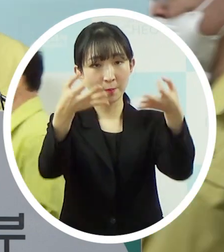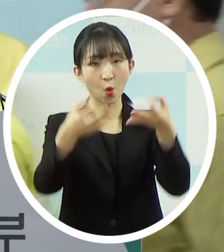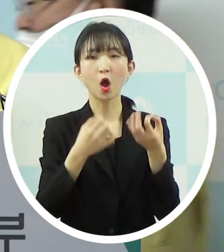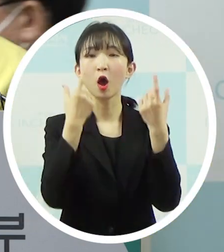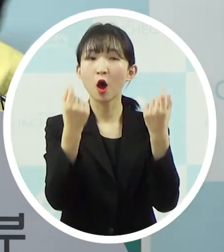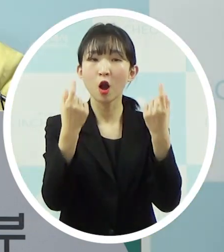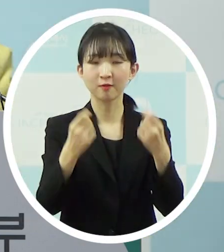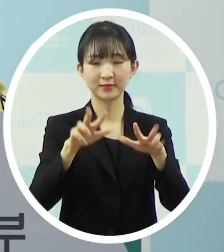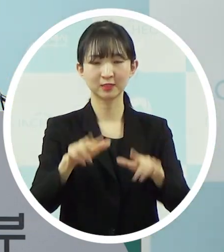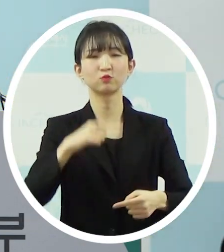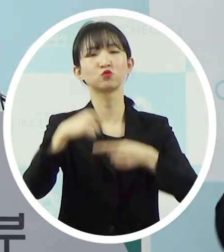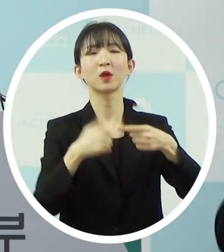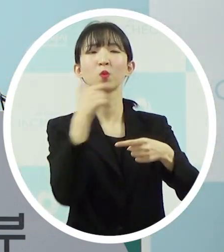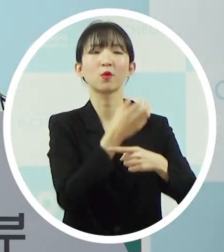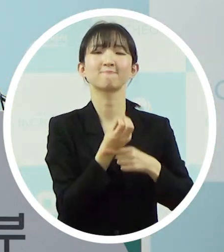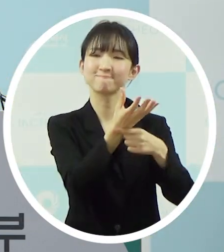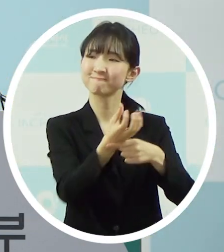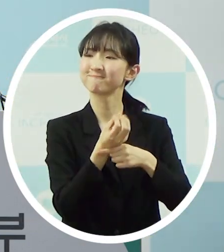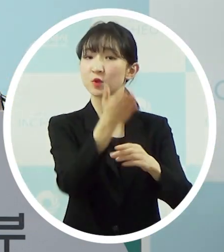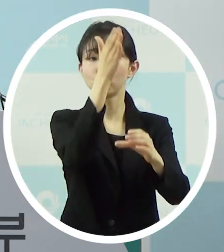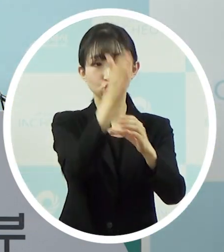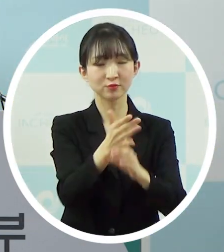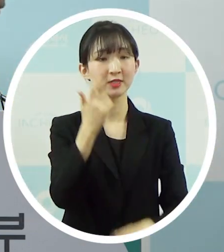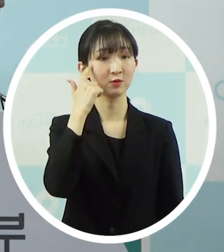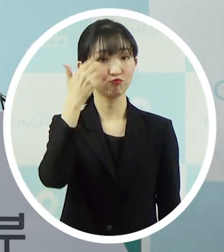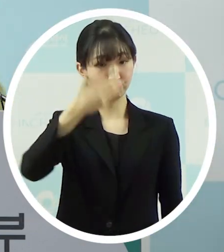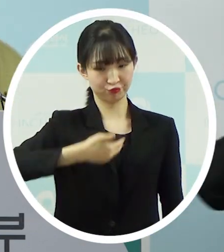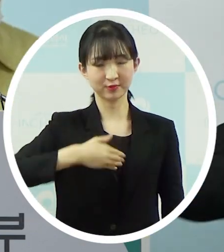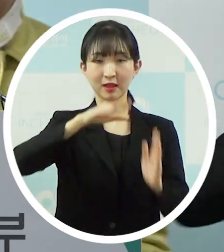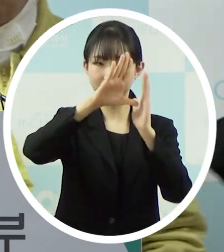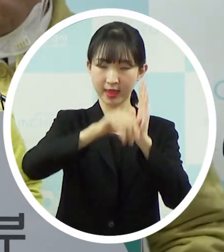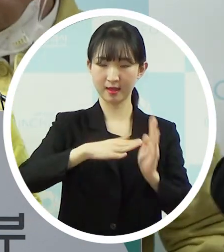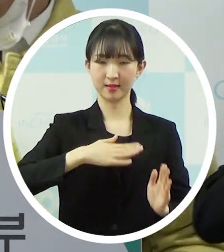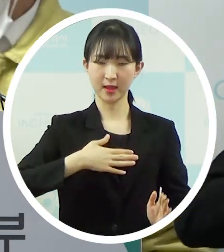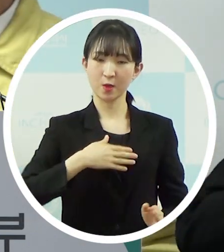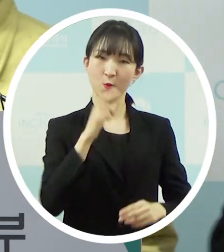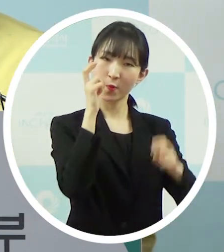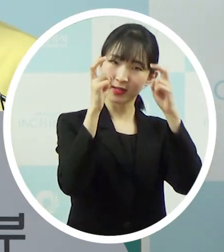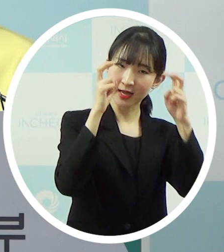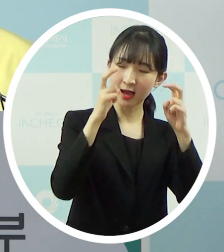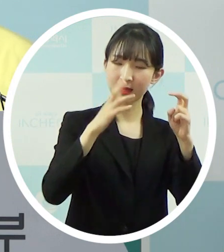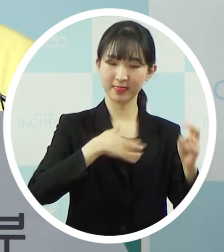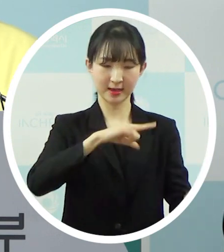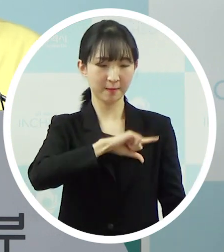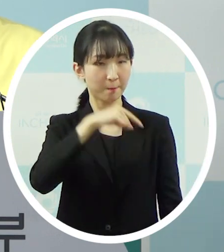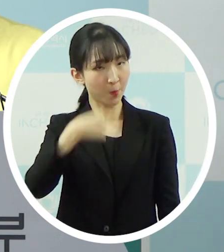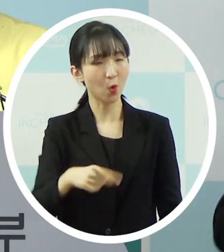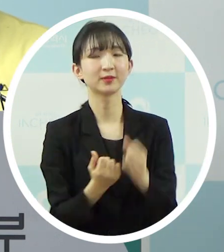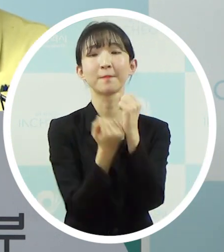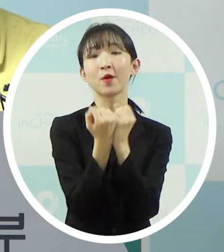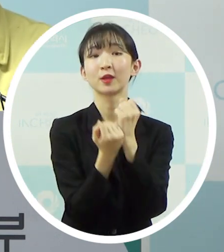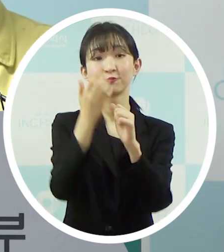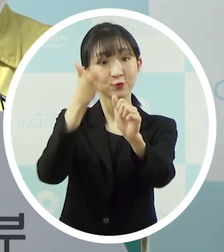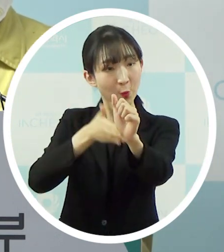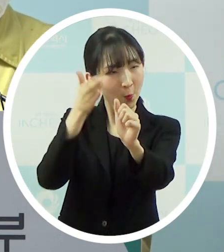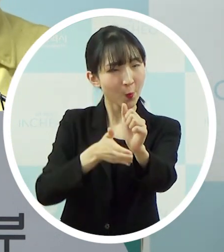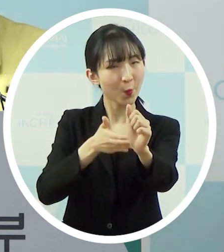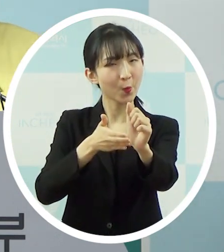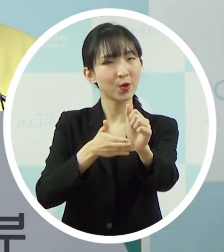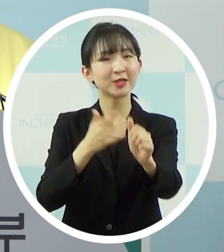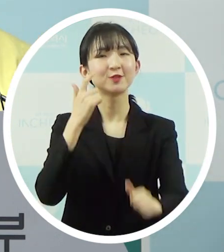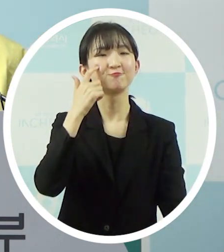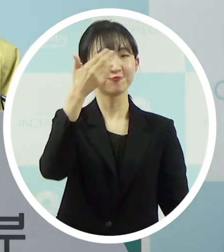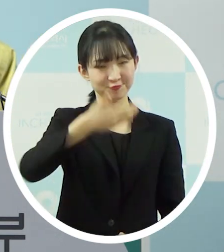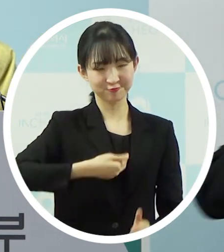수어로 통역이 되고 있습니다. 그래서 질문을 하실 때 소속과 성명은 큰소리로 말씀을 해주시고 질문 또한